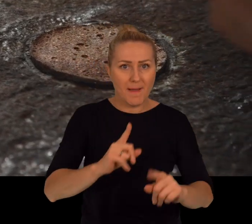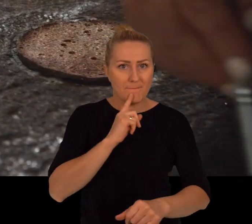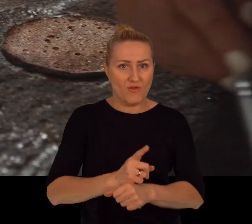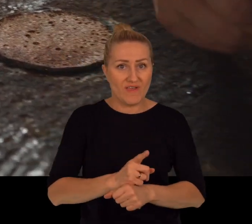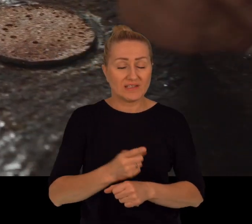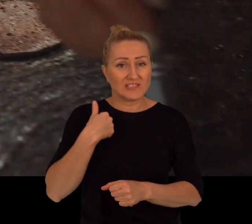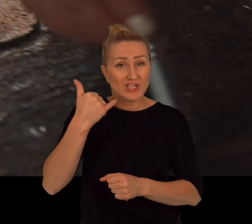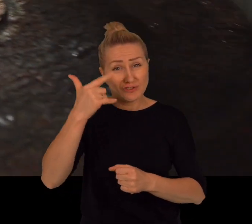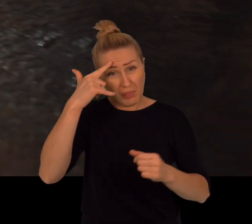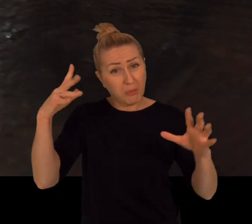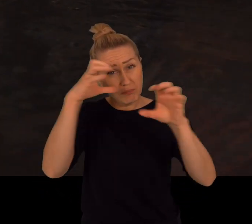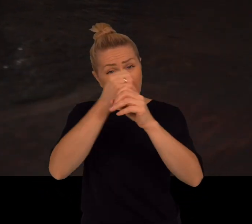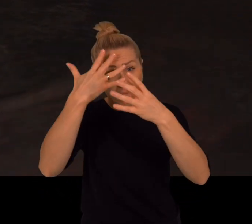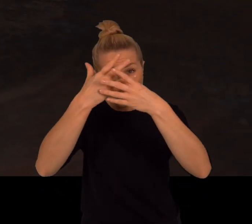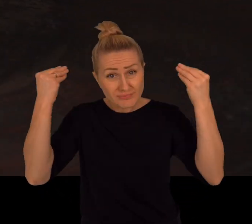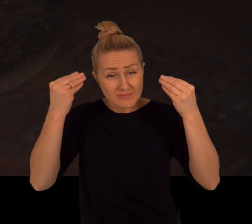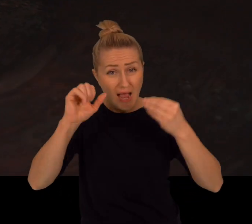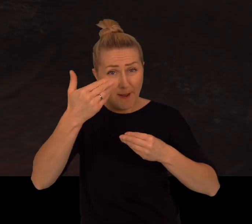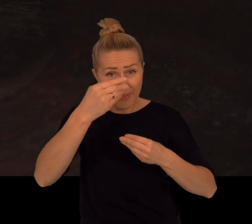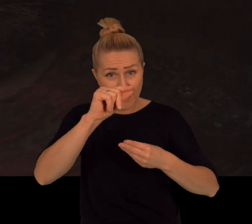amnezja dziecięca to jest prawda.